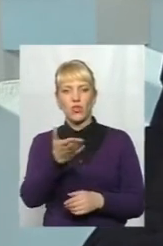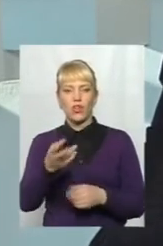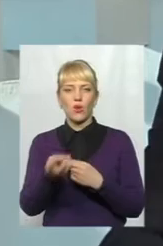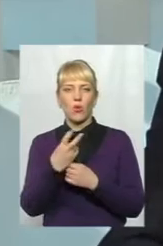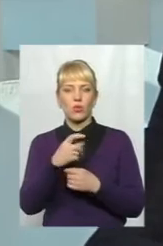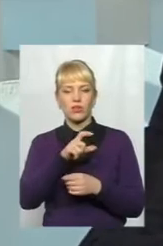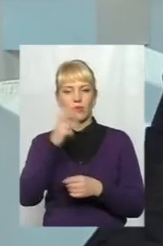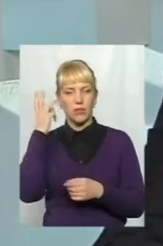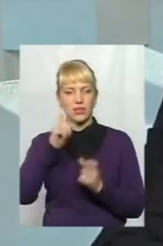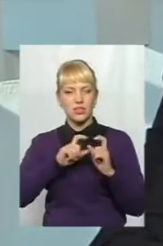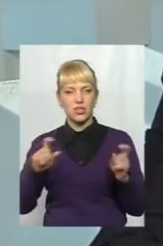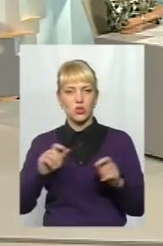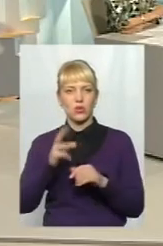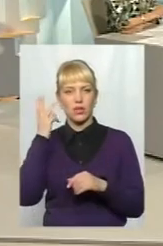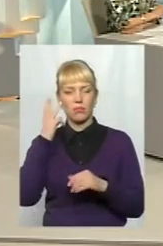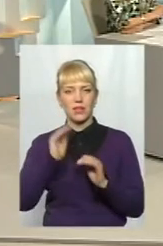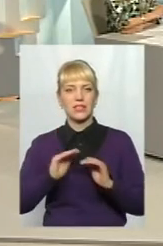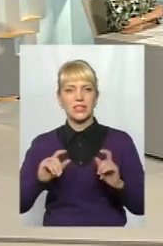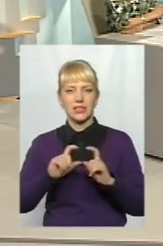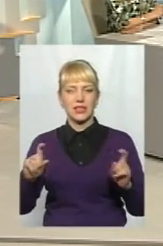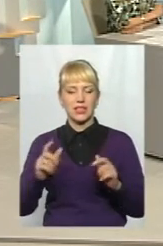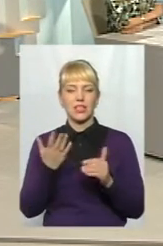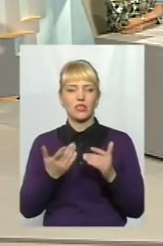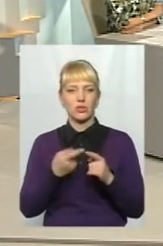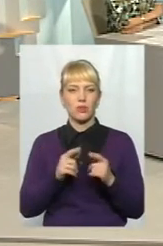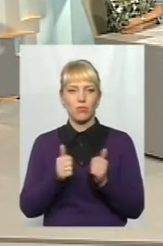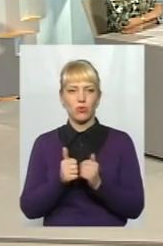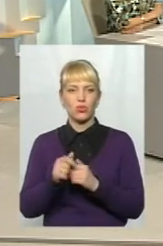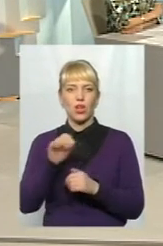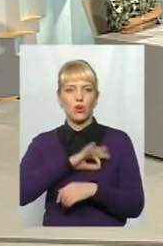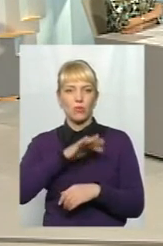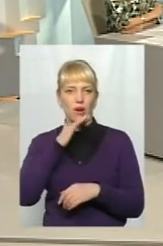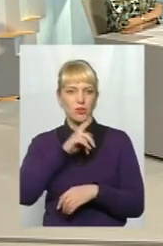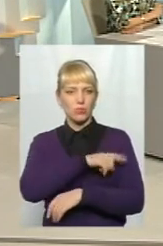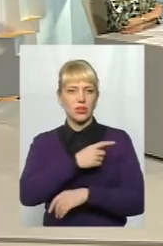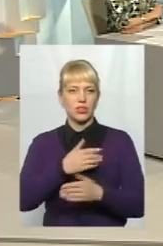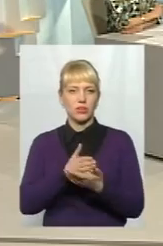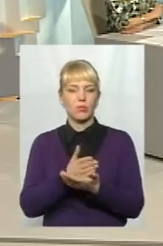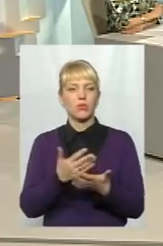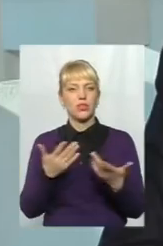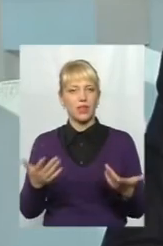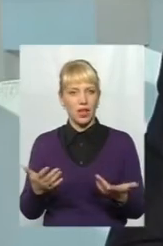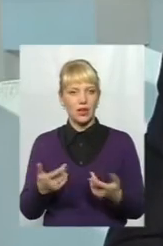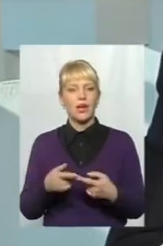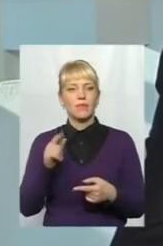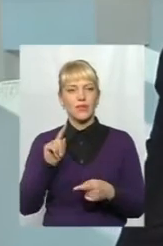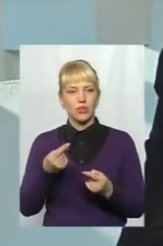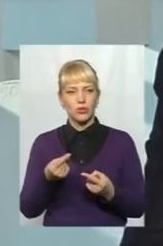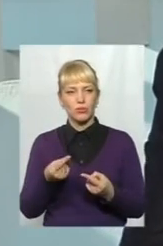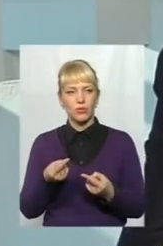хмельницькі школи, в хмельницькі дитсадки, якщо це поруч. Вони так само користуються багато медичною послами і так далі. Тому тут